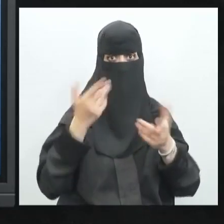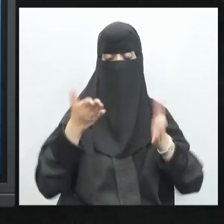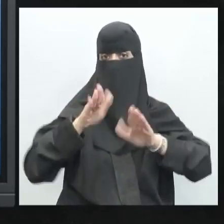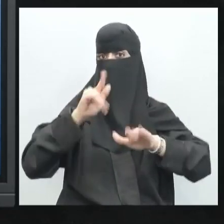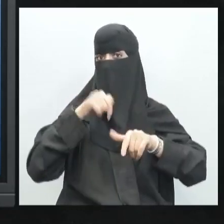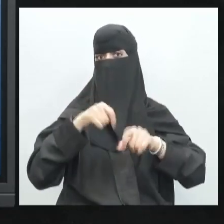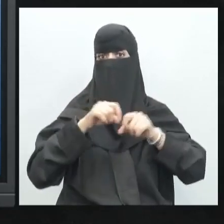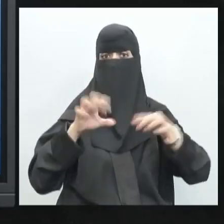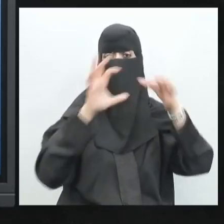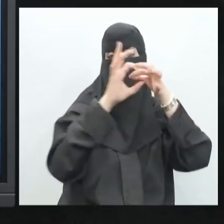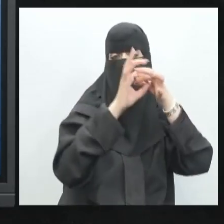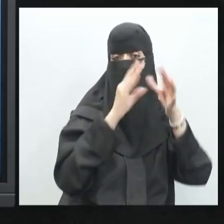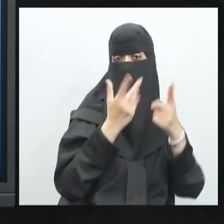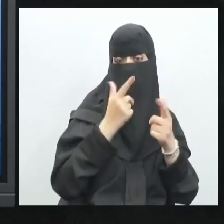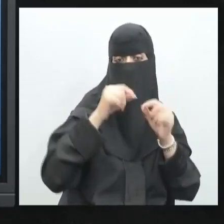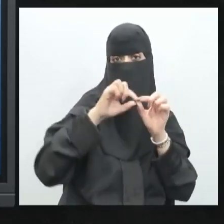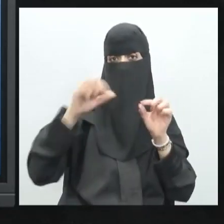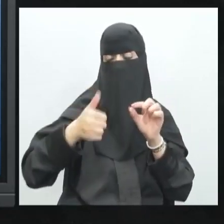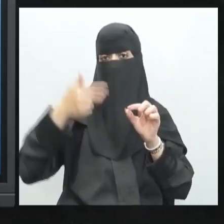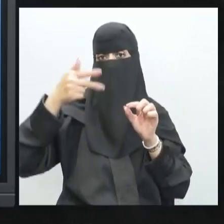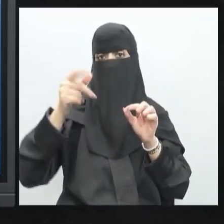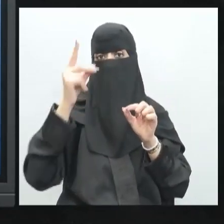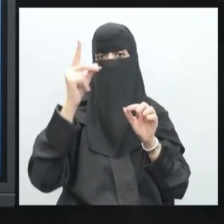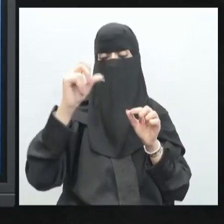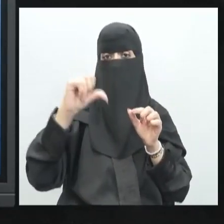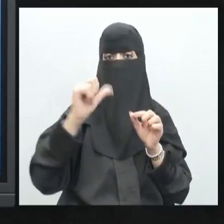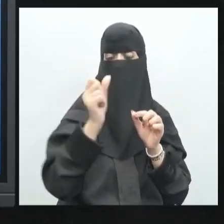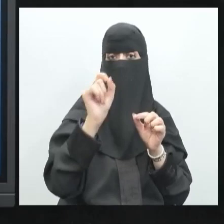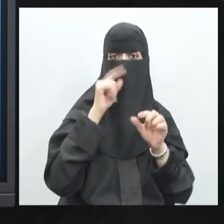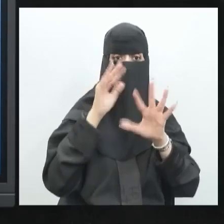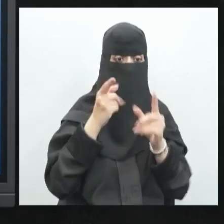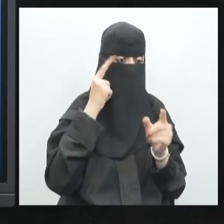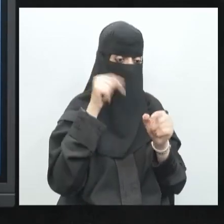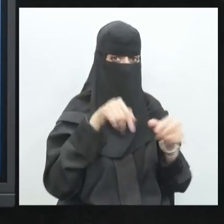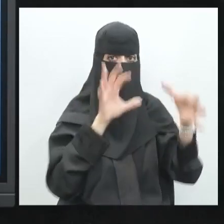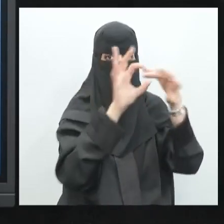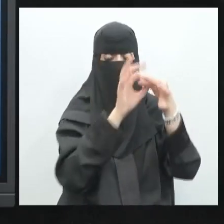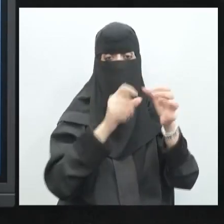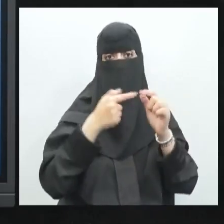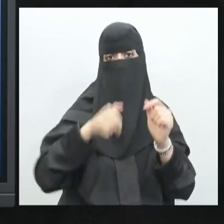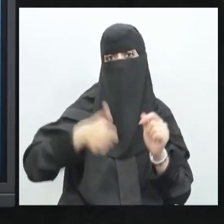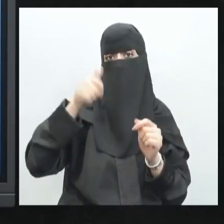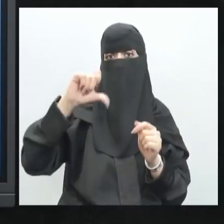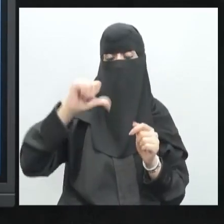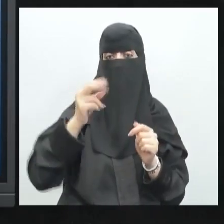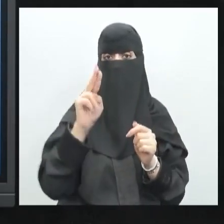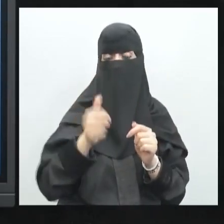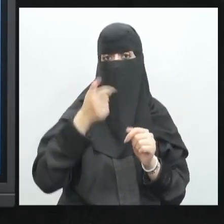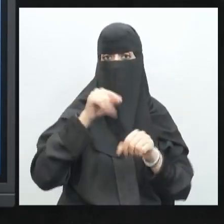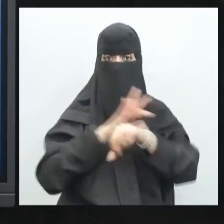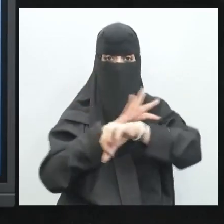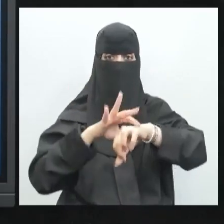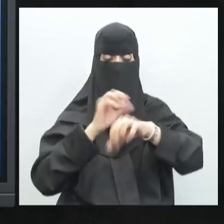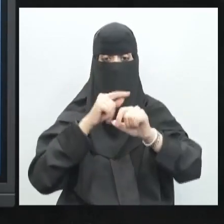معنى الأربطة التي ربطت بين عظم وعظم كذلك الأوتار التي كانت تربط ما بين هذه العضلات